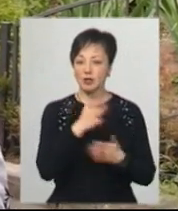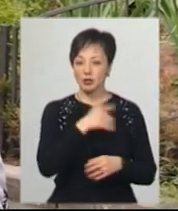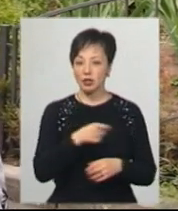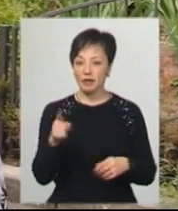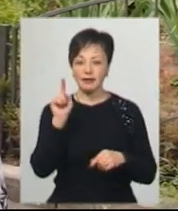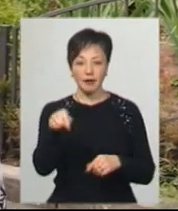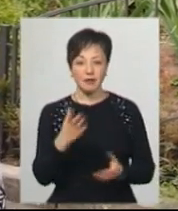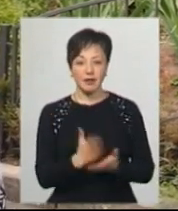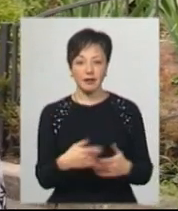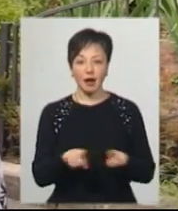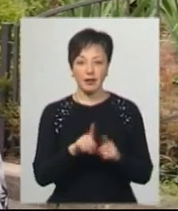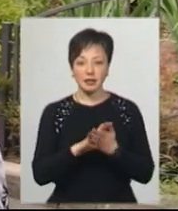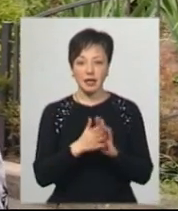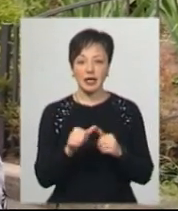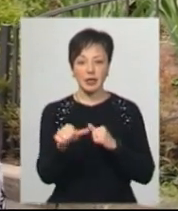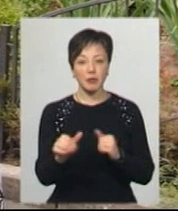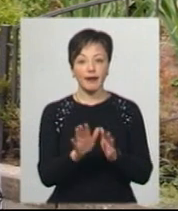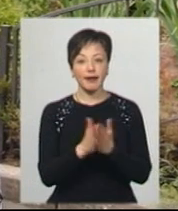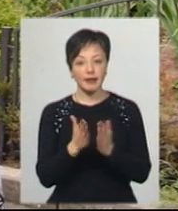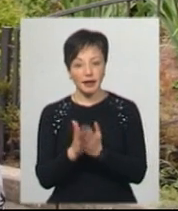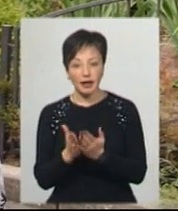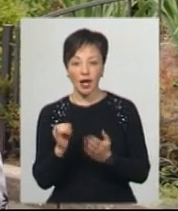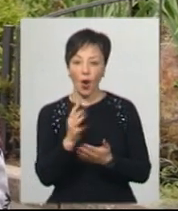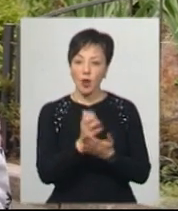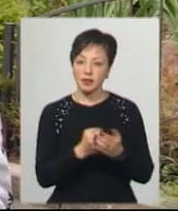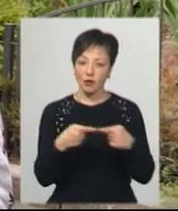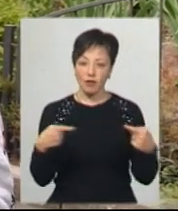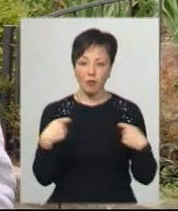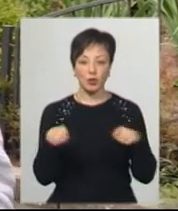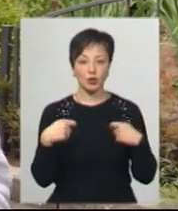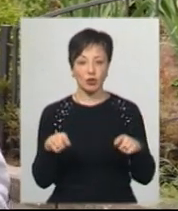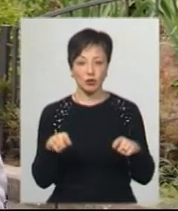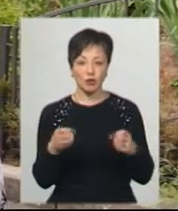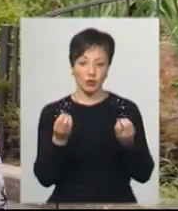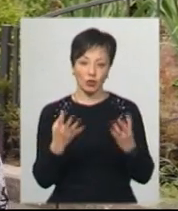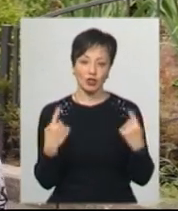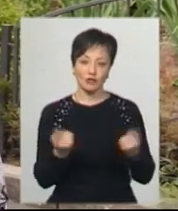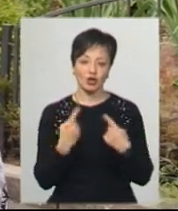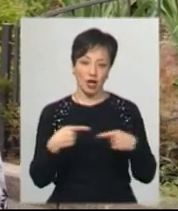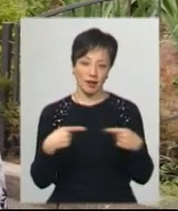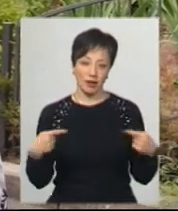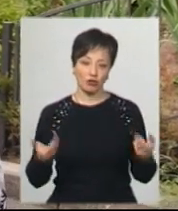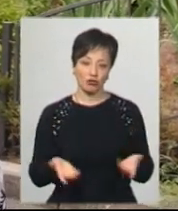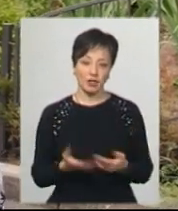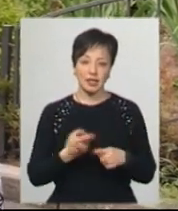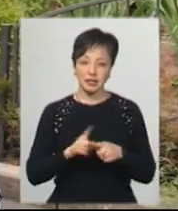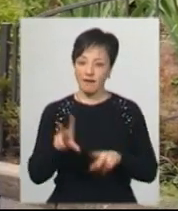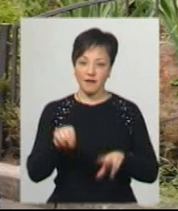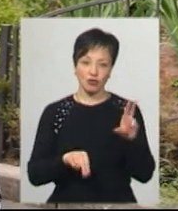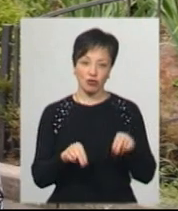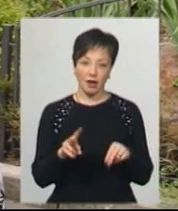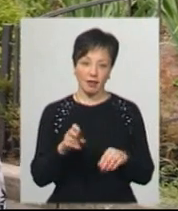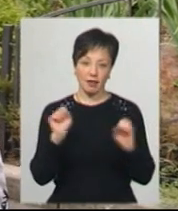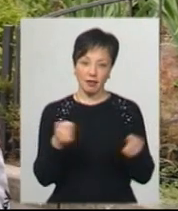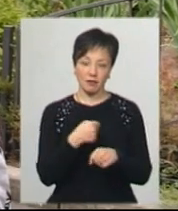така тенденція, що крім книг і колекційних товарів там продають, чи просто звичайні речі. І це, я вважаю, ніяк не